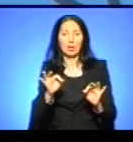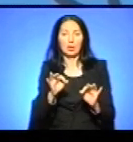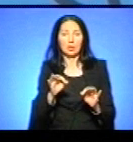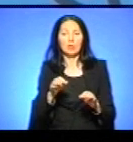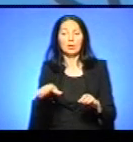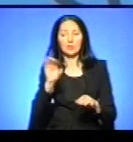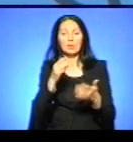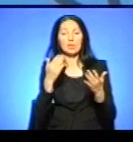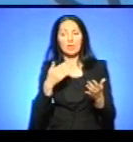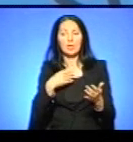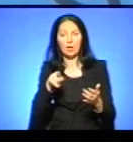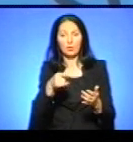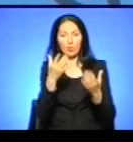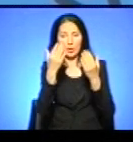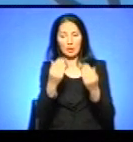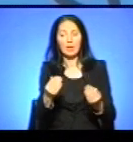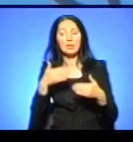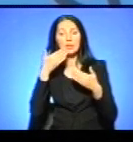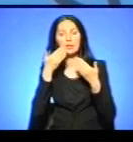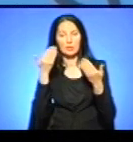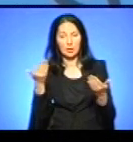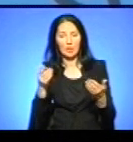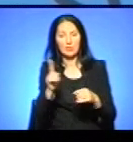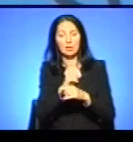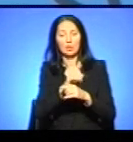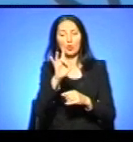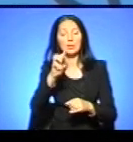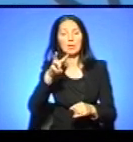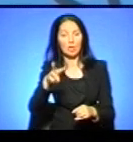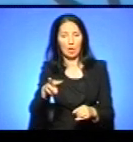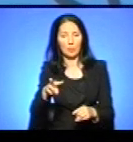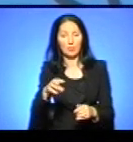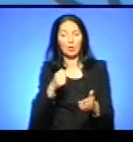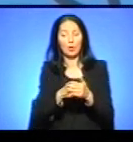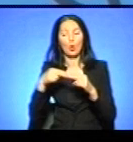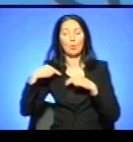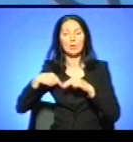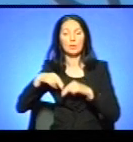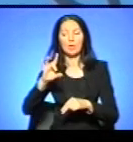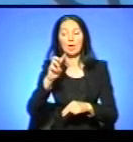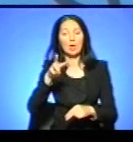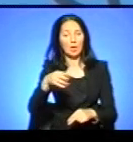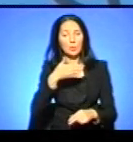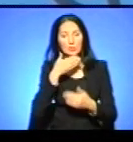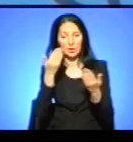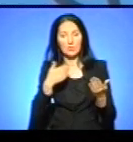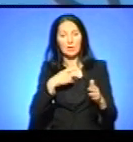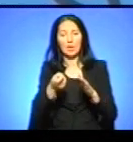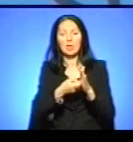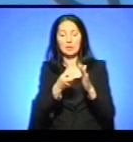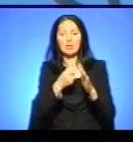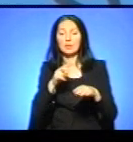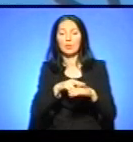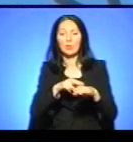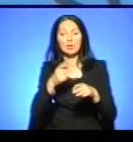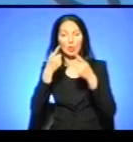сказати? Той самий день, середу, коли було виявлено кабель. Тернопільський РЕМ ви звертались. Я до працівника РЕМ звертався. Я слідству повідомив, а без дозволу